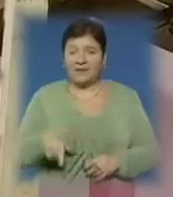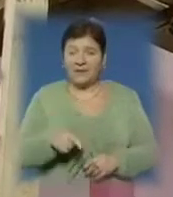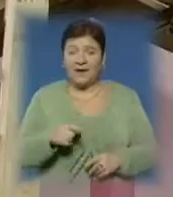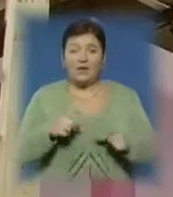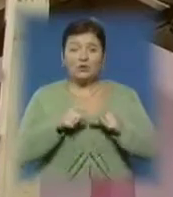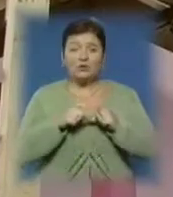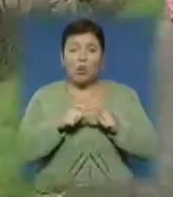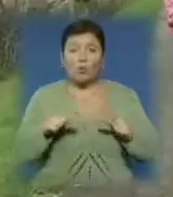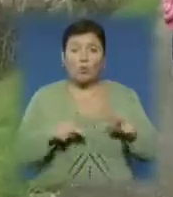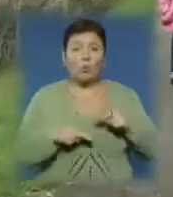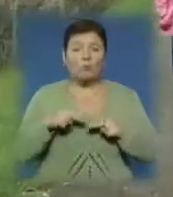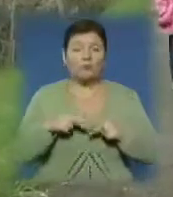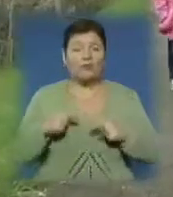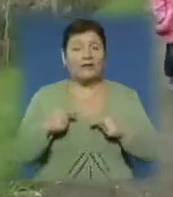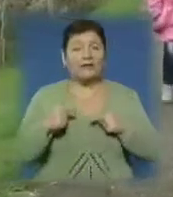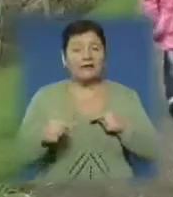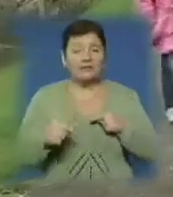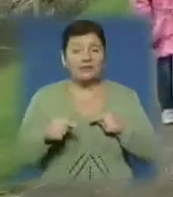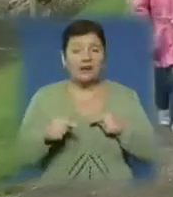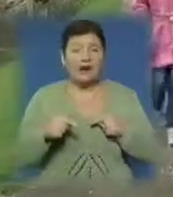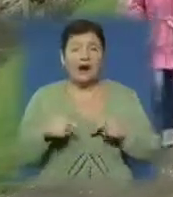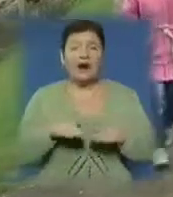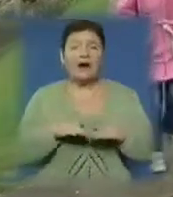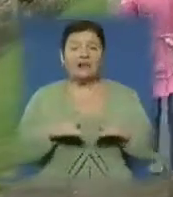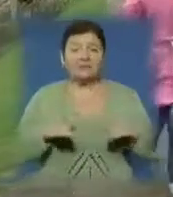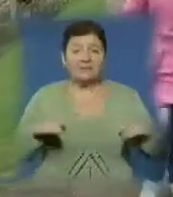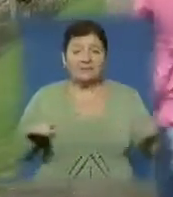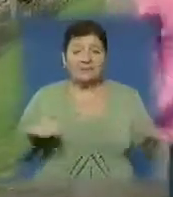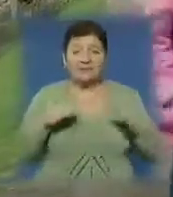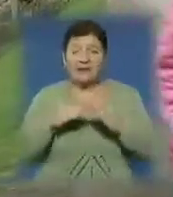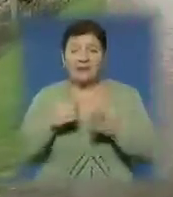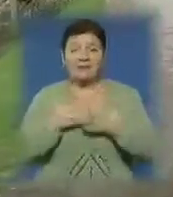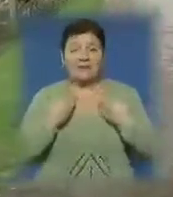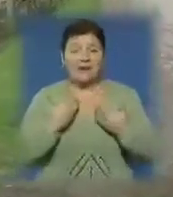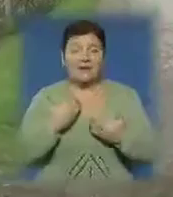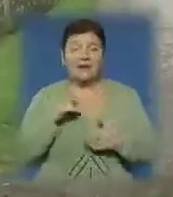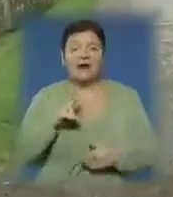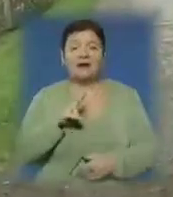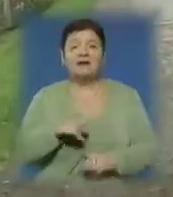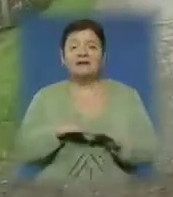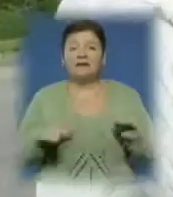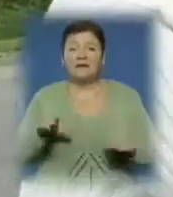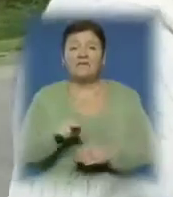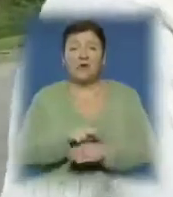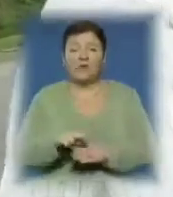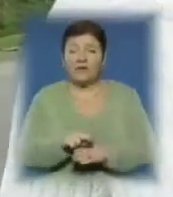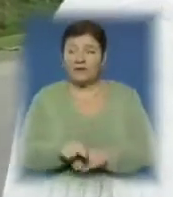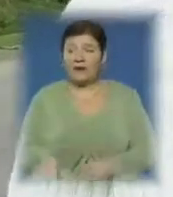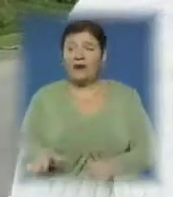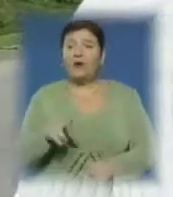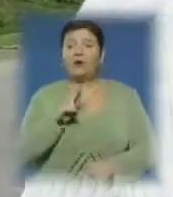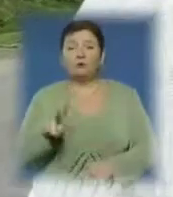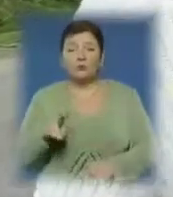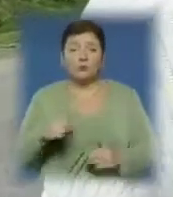побудували на іншому місці, та дитсадка в селі нема донині. Як вирішують проблему виховання дітей мешканці. Всі вдома, хто з